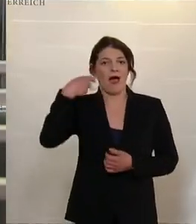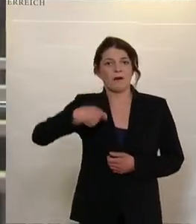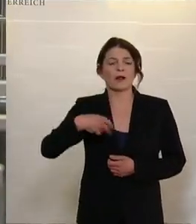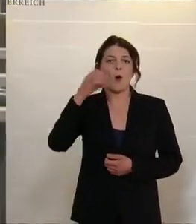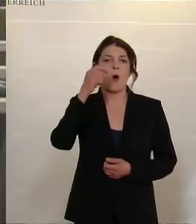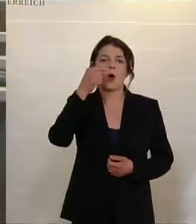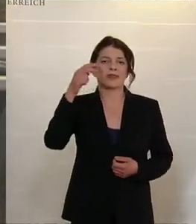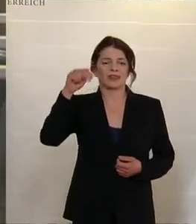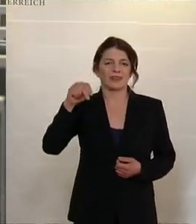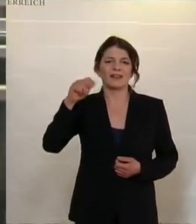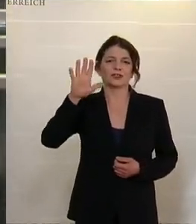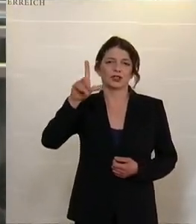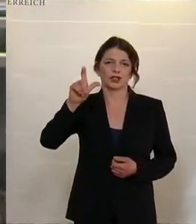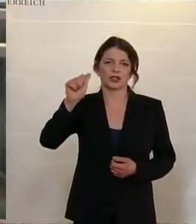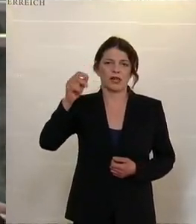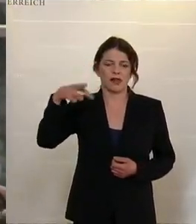fordert der Bautensprecher der FPÖ, Philipp Schrangl.